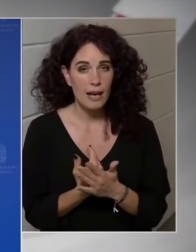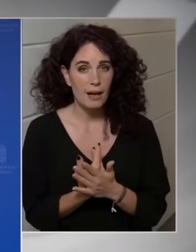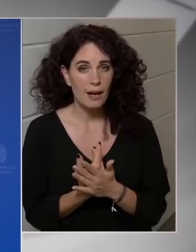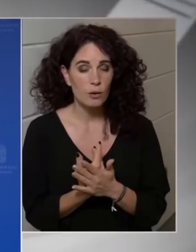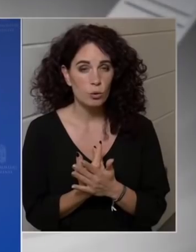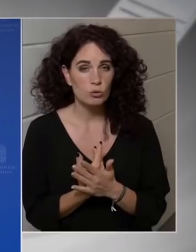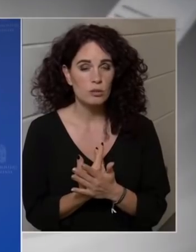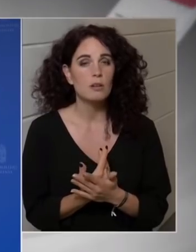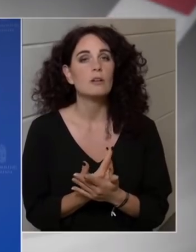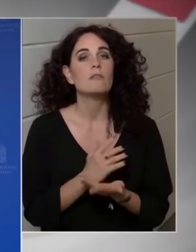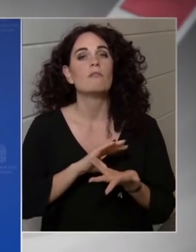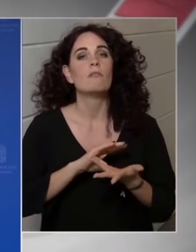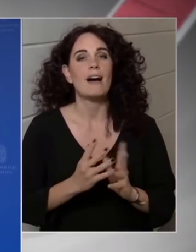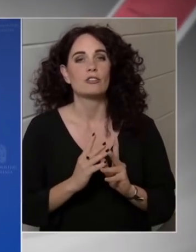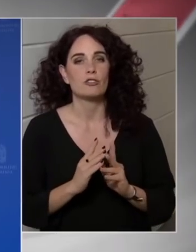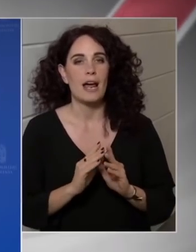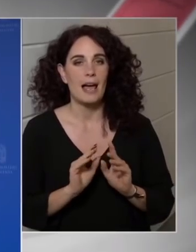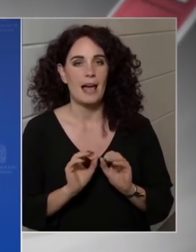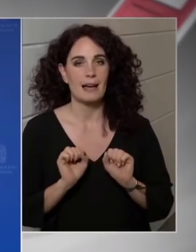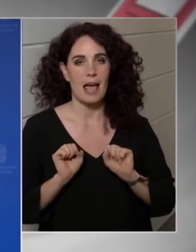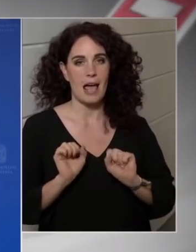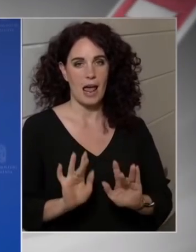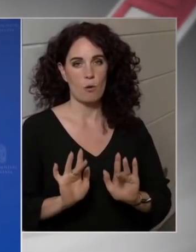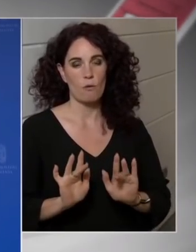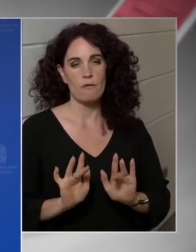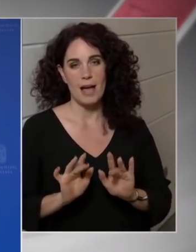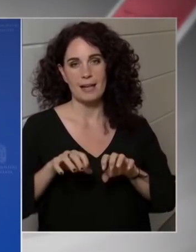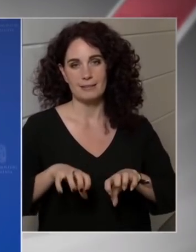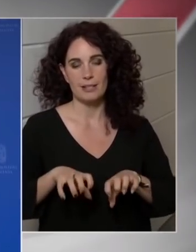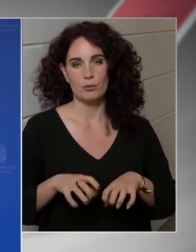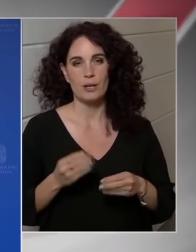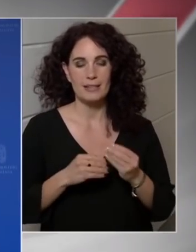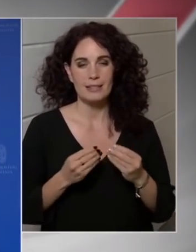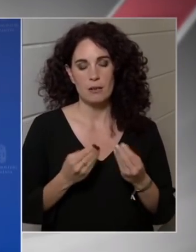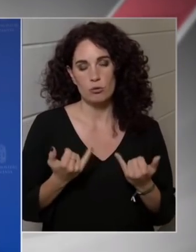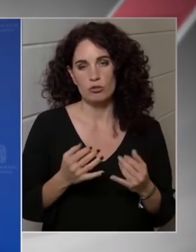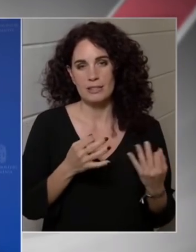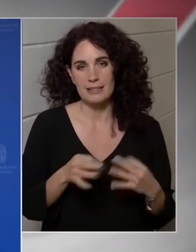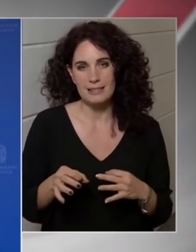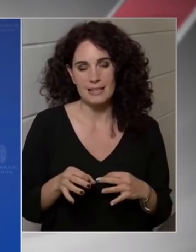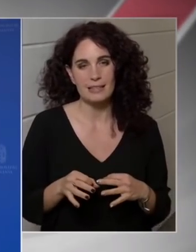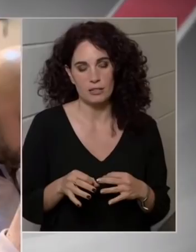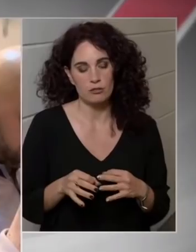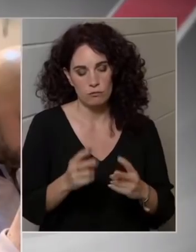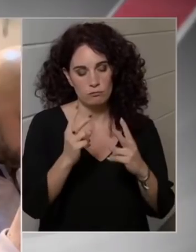állóvá tegyük. Ennek a részei az árstopp, illetve a most bejelentett intézkedések is.